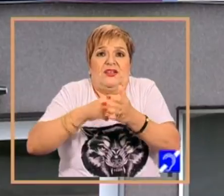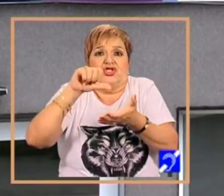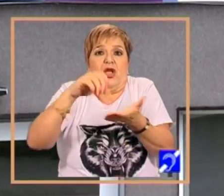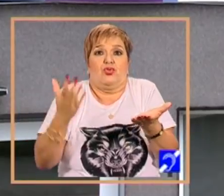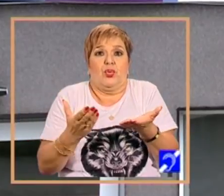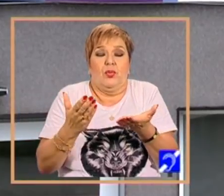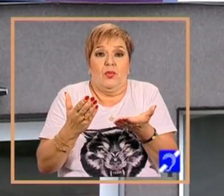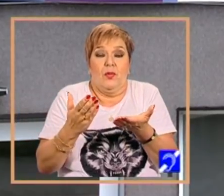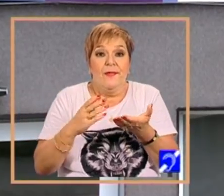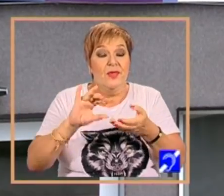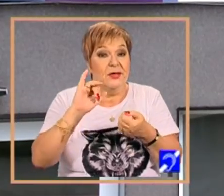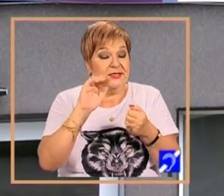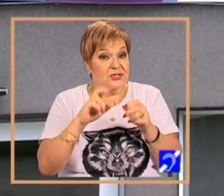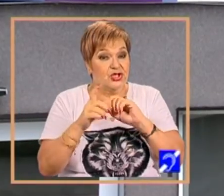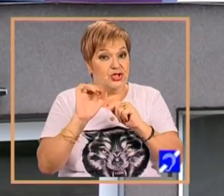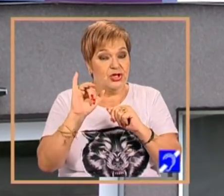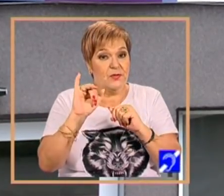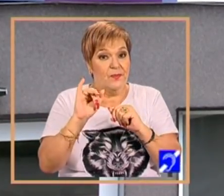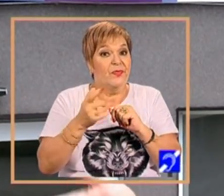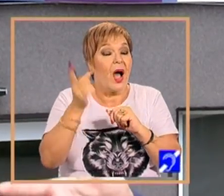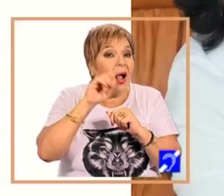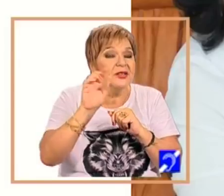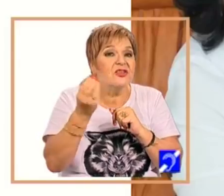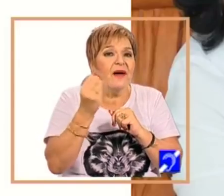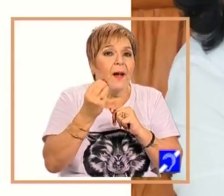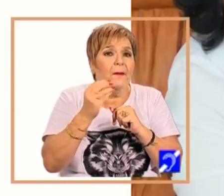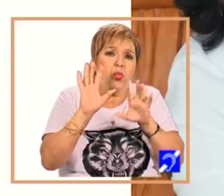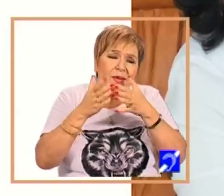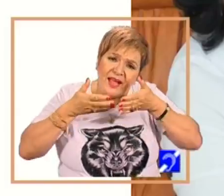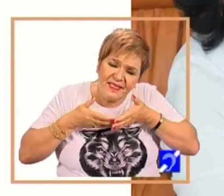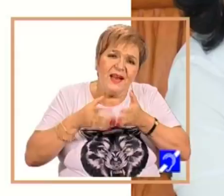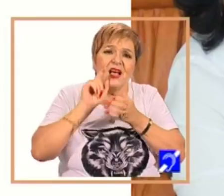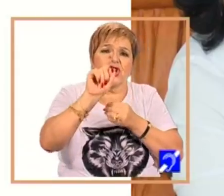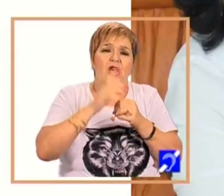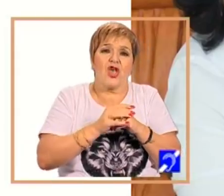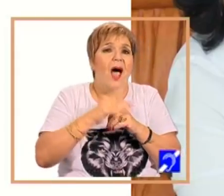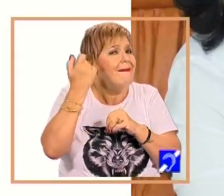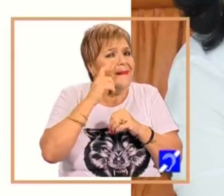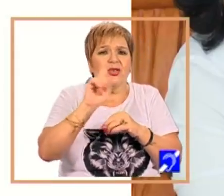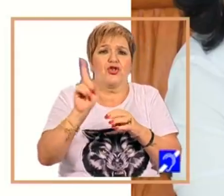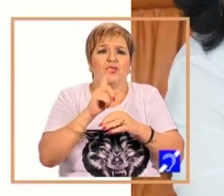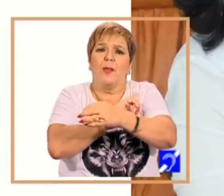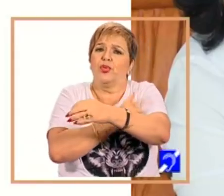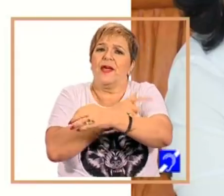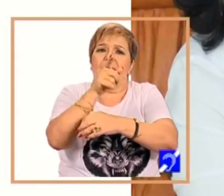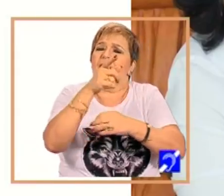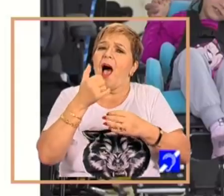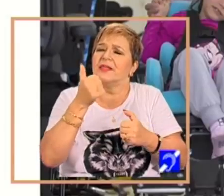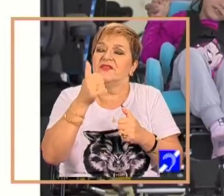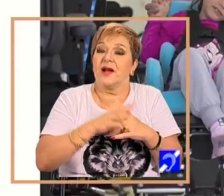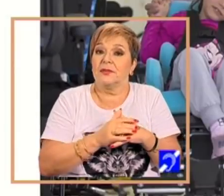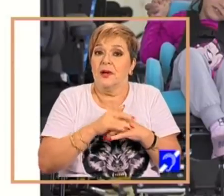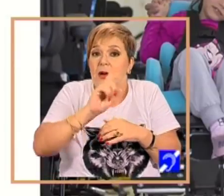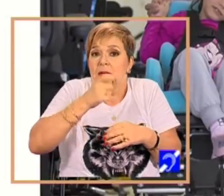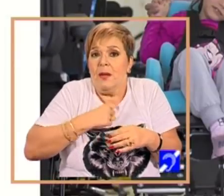Iar ca... Iar celelalte abilități, poate te naști cu ele și n-ai știut de ele. Acum n-am avut de